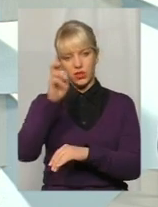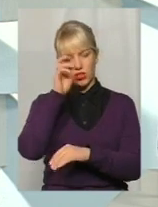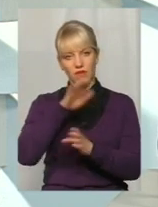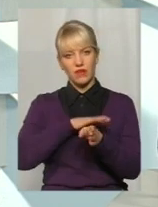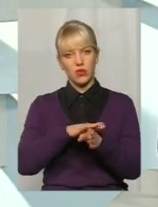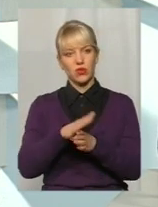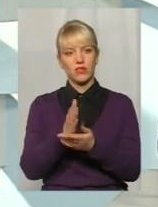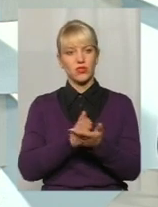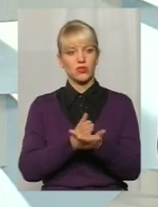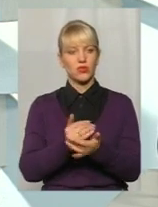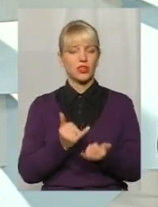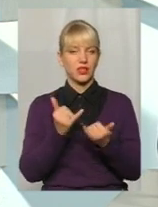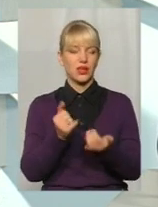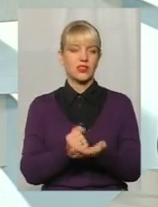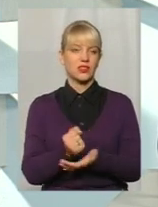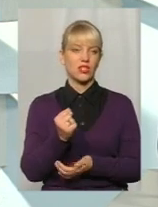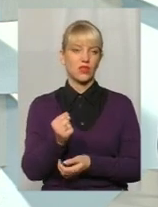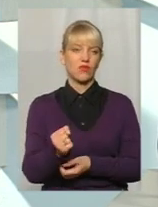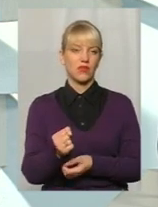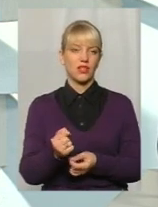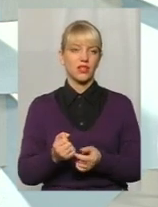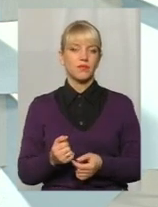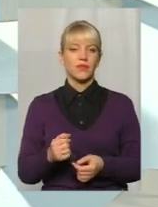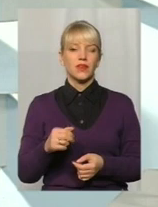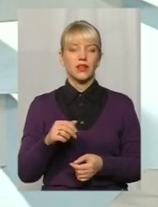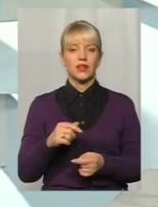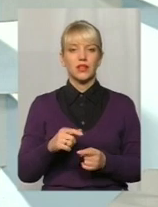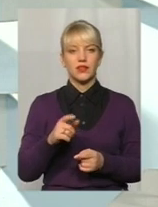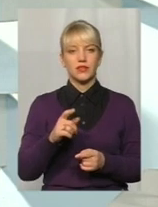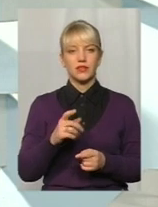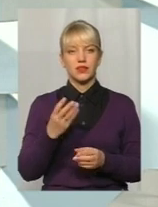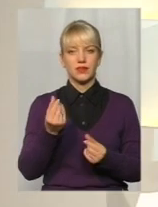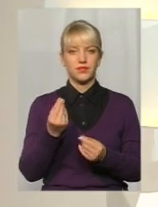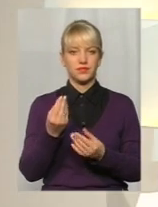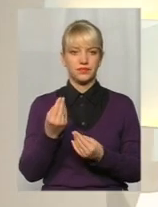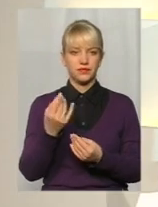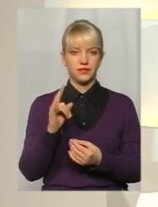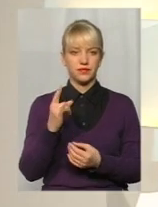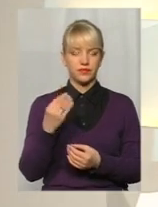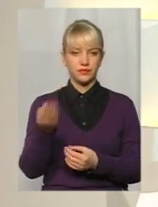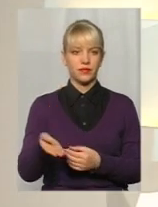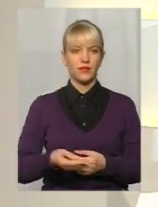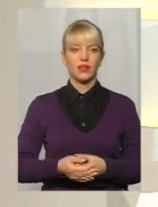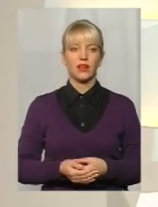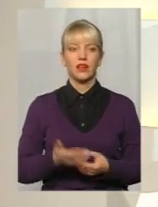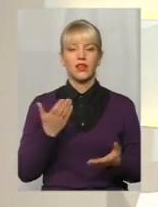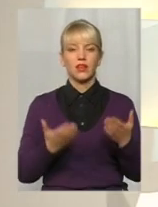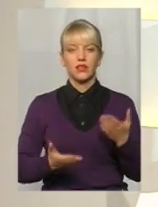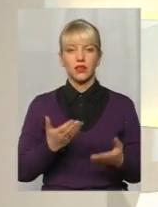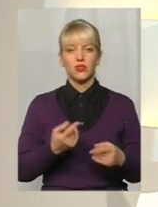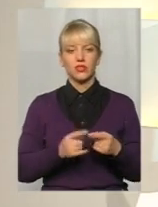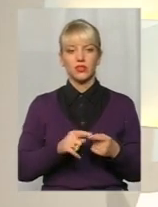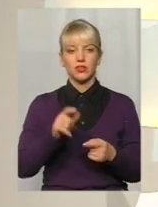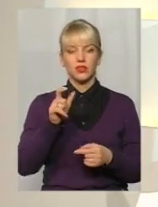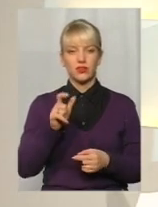служби для скерування, для стягувача парламентів. А якщо людині присудили саме оці